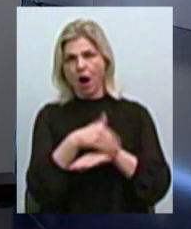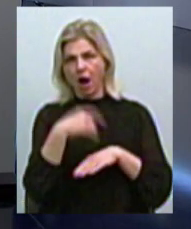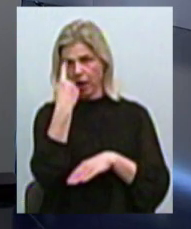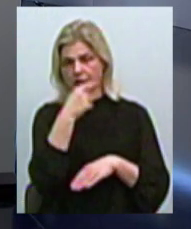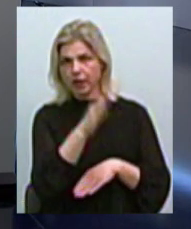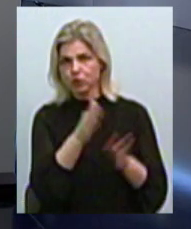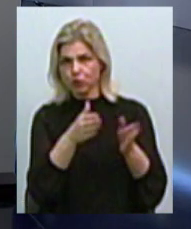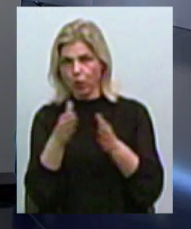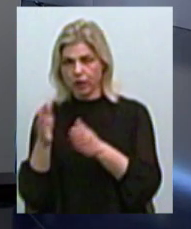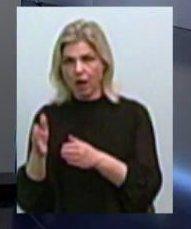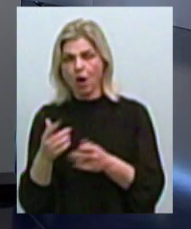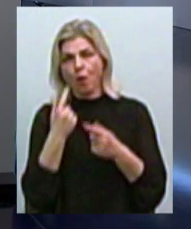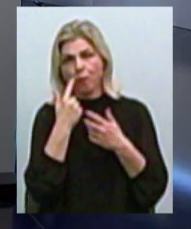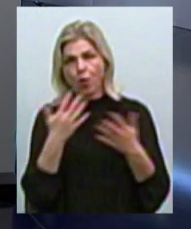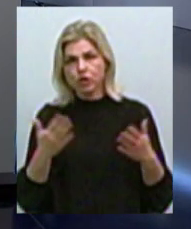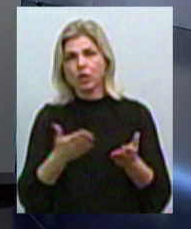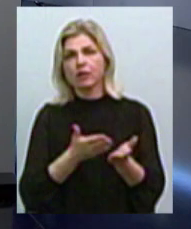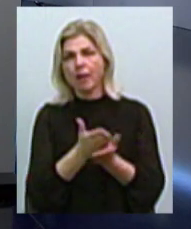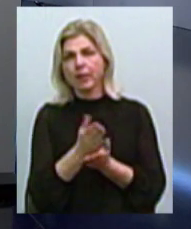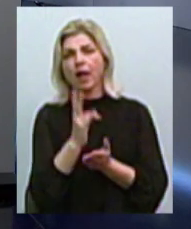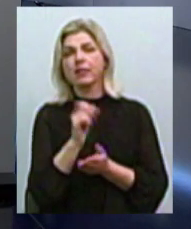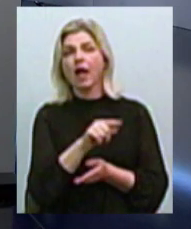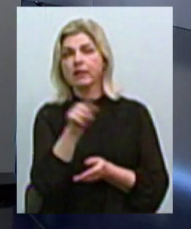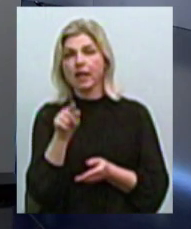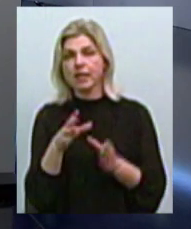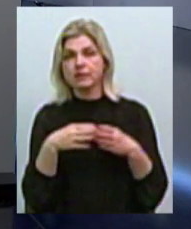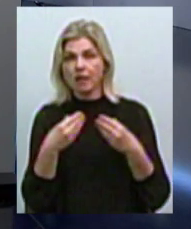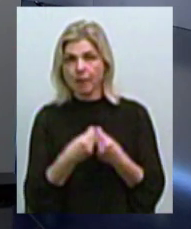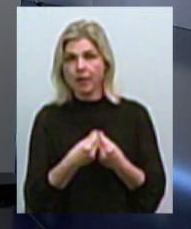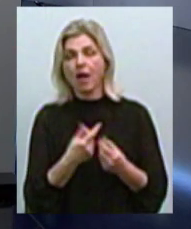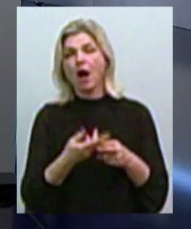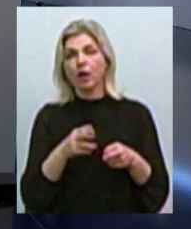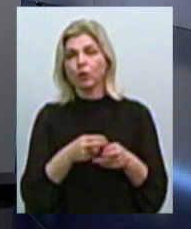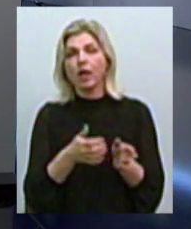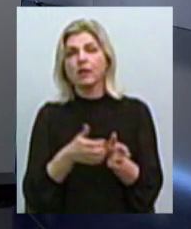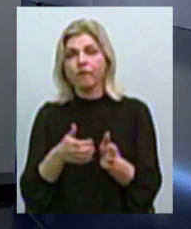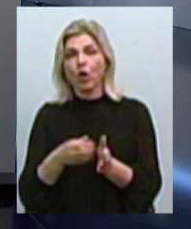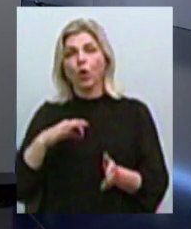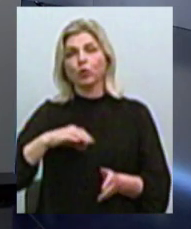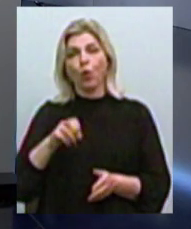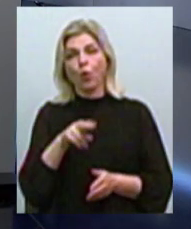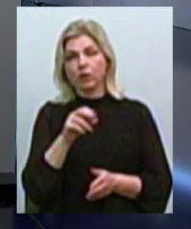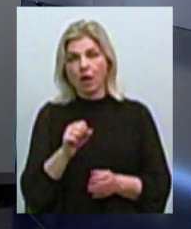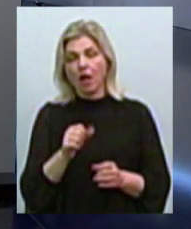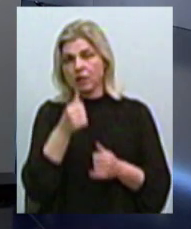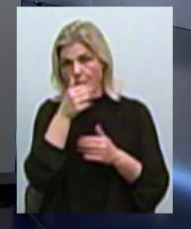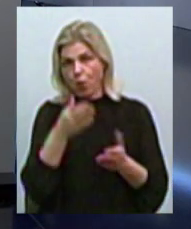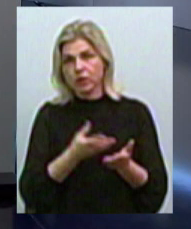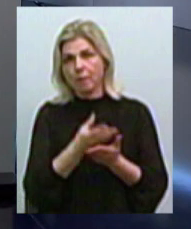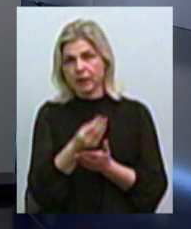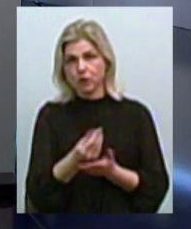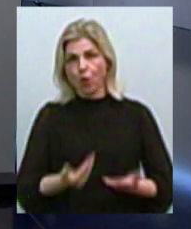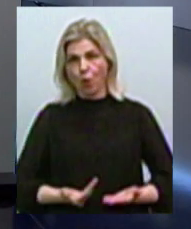больше ориентируется на те семьи, которые из-за недостаточного дохода не могут оплачивать коммунальные